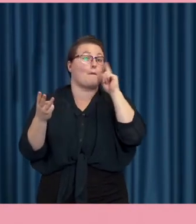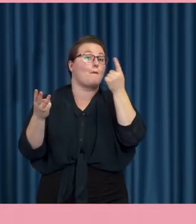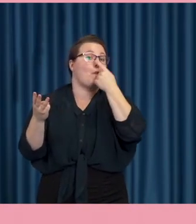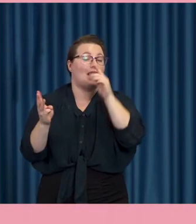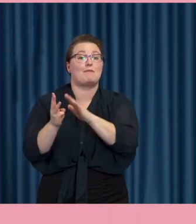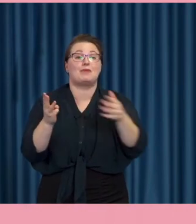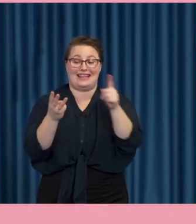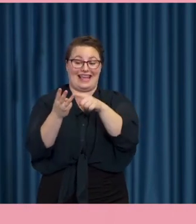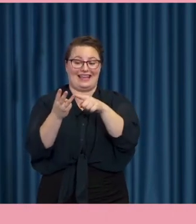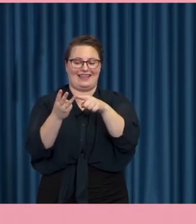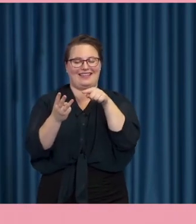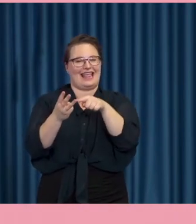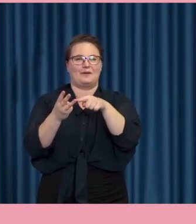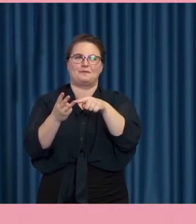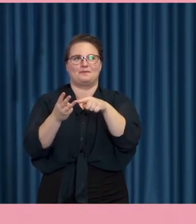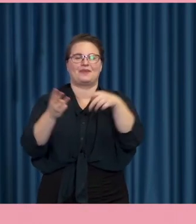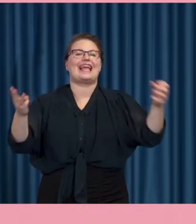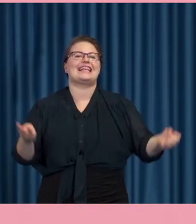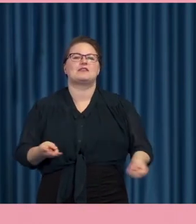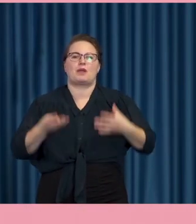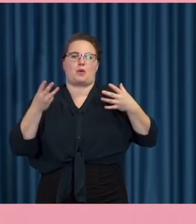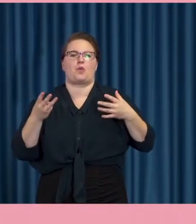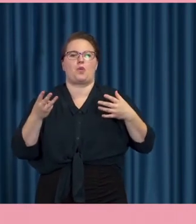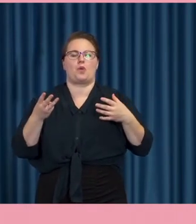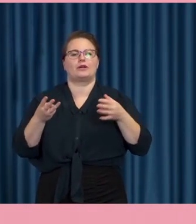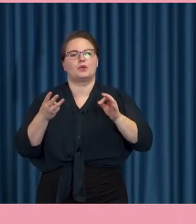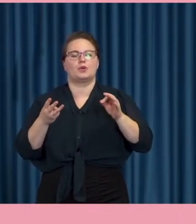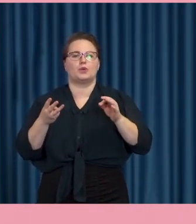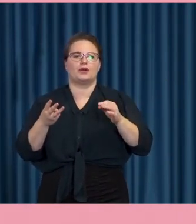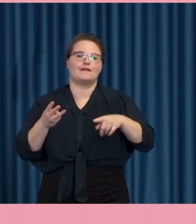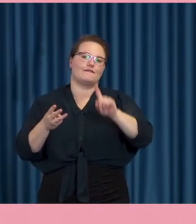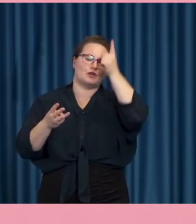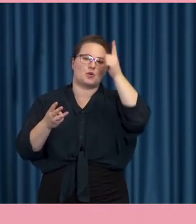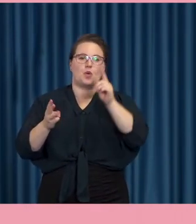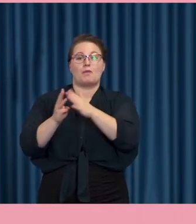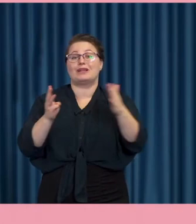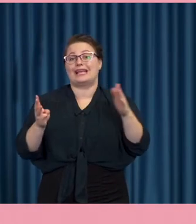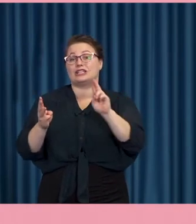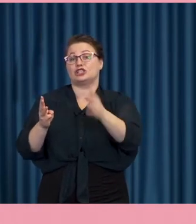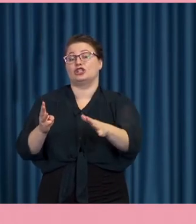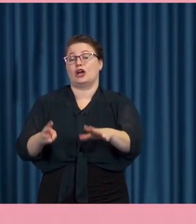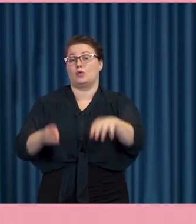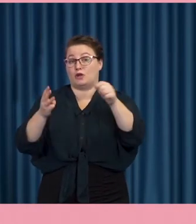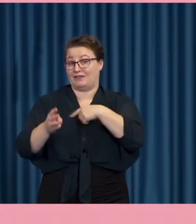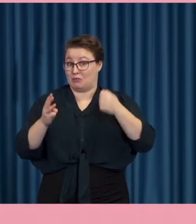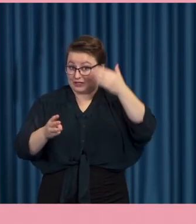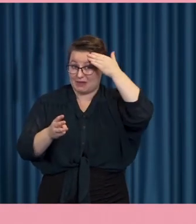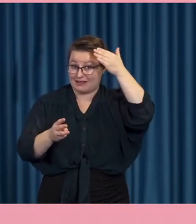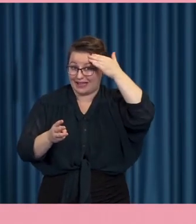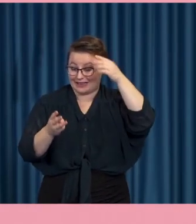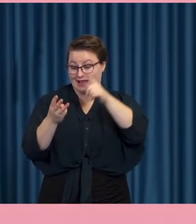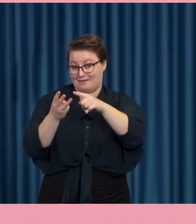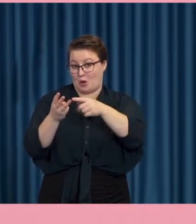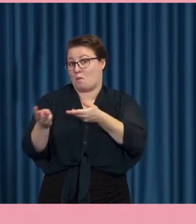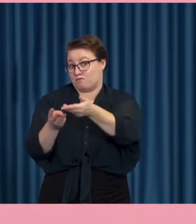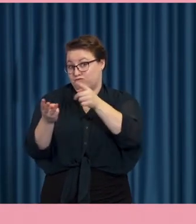det tog jag med lite som en inspiration och en ingång till bibliotekens nya uppdrag som vi ju alla behöver vara medvetna om och samarbeta med